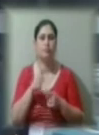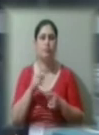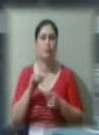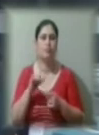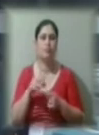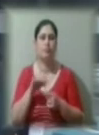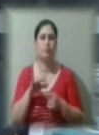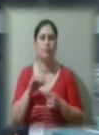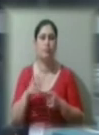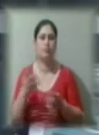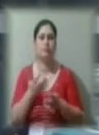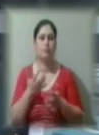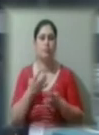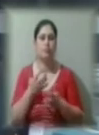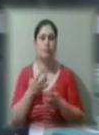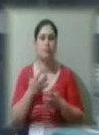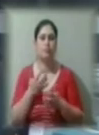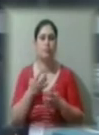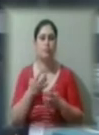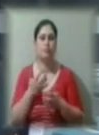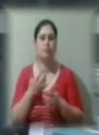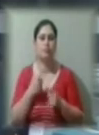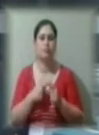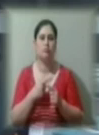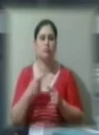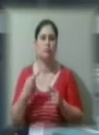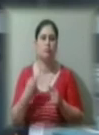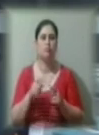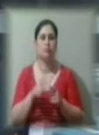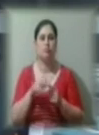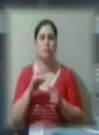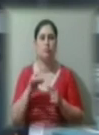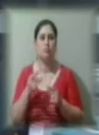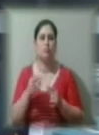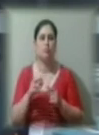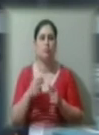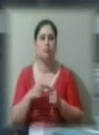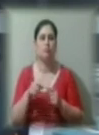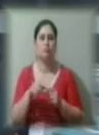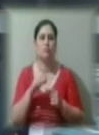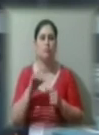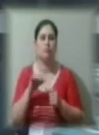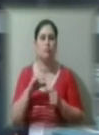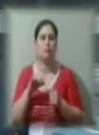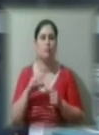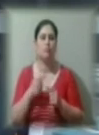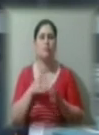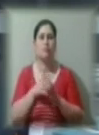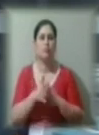плюс-мінус такої ж енергії, те, що іонізуючі випромінювання, але